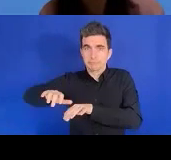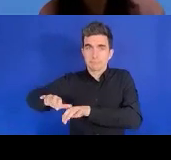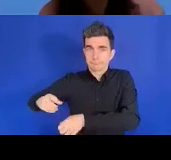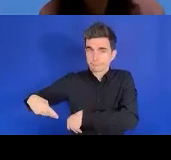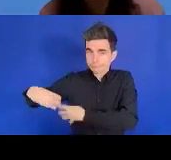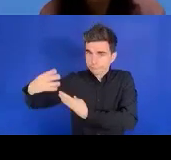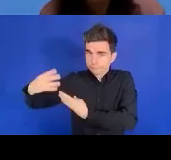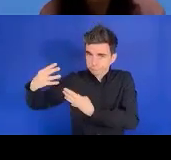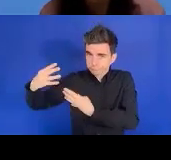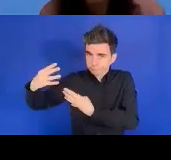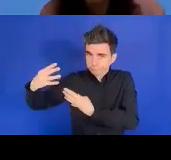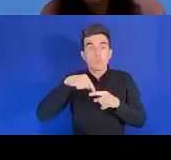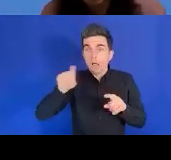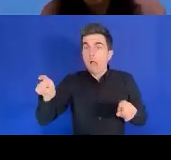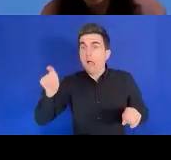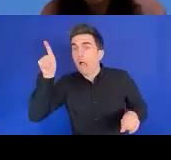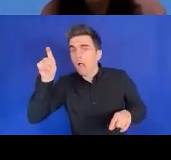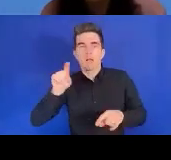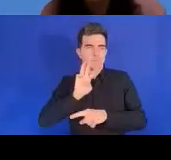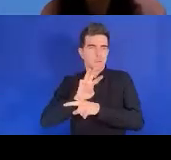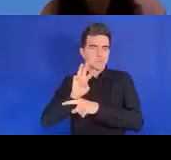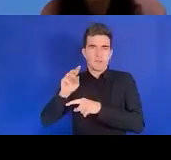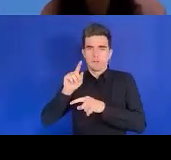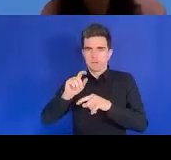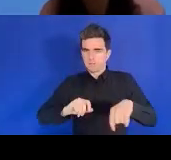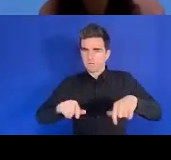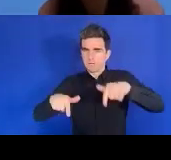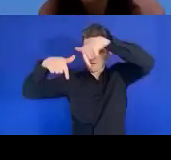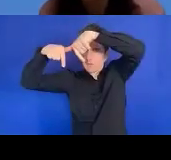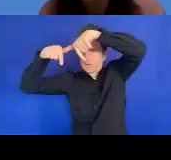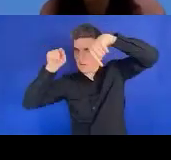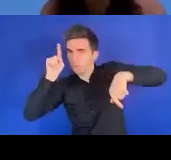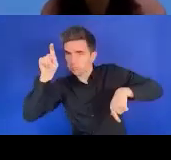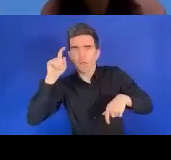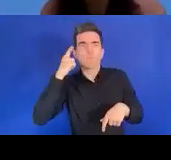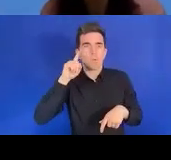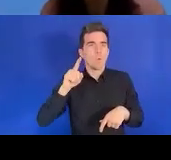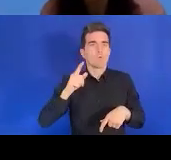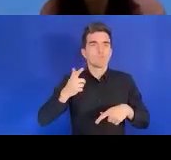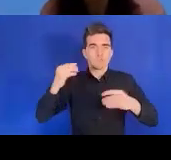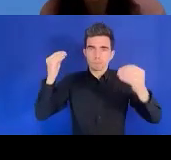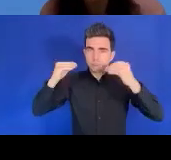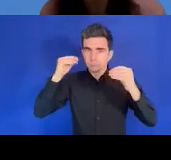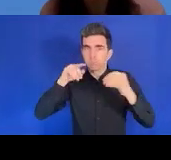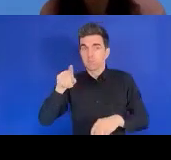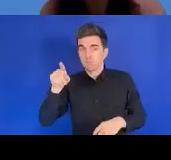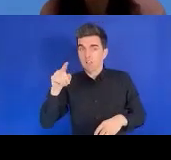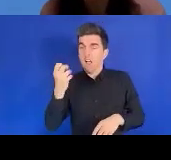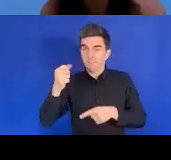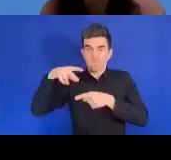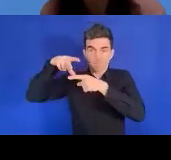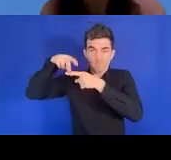'extrême droite de votre écran, vous pouvez donc avoir accès aux différents